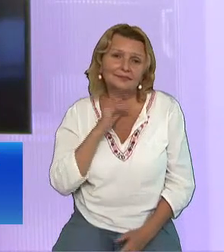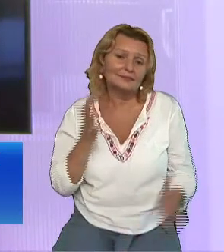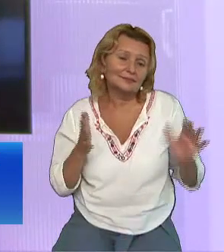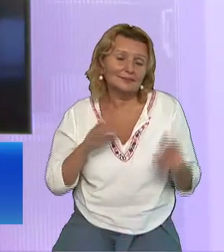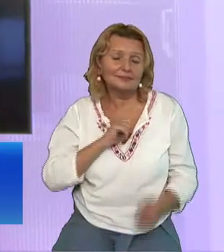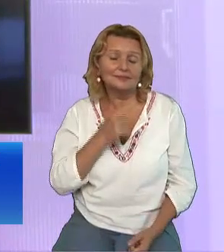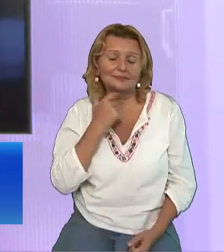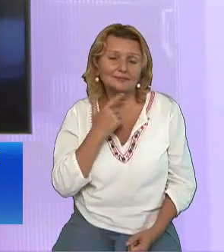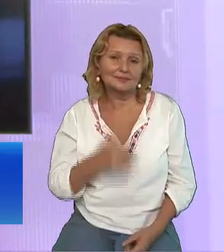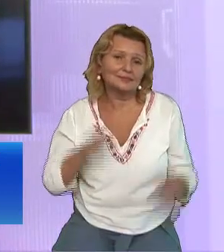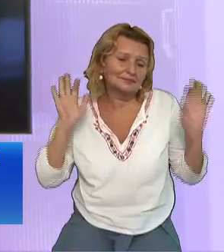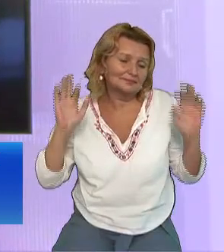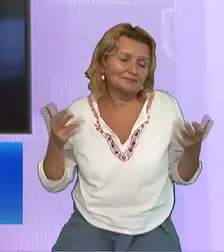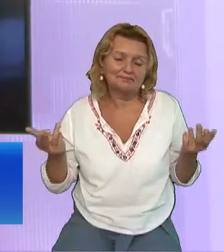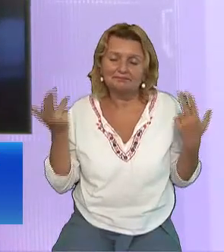Ce zici tu?